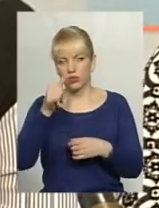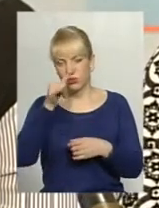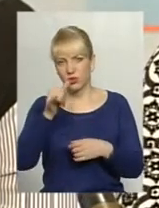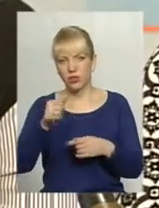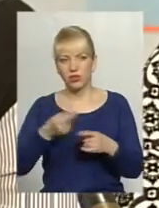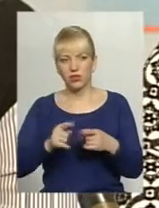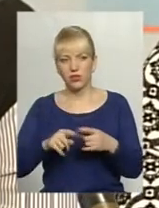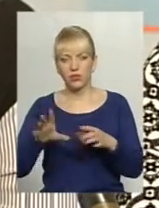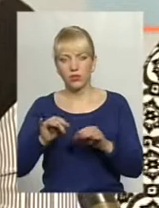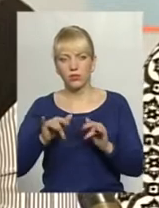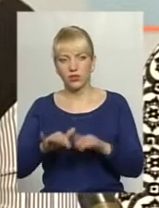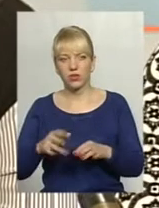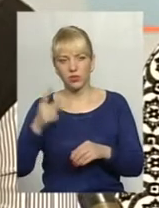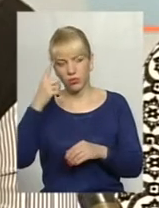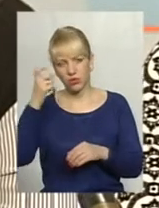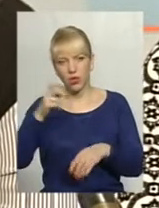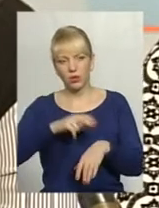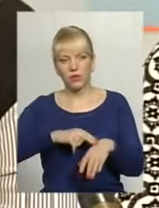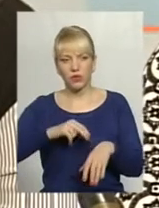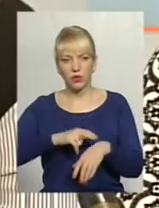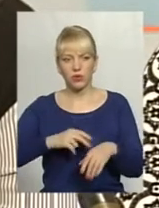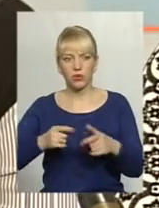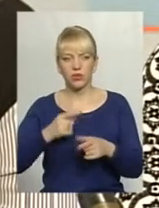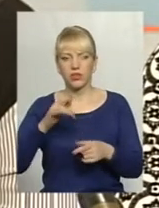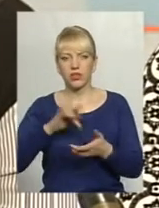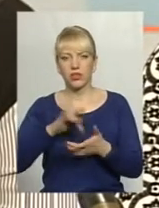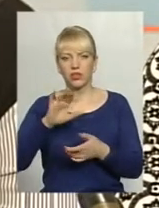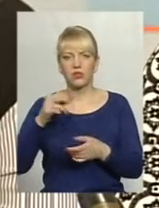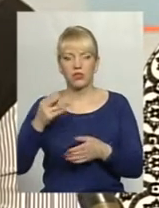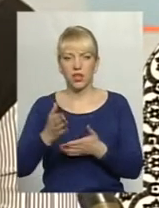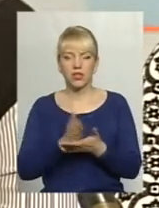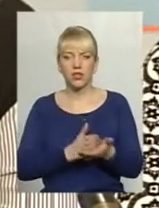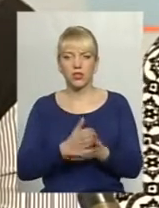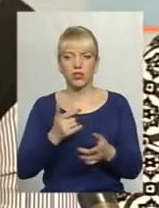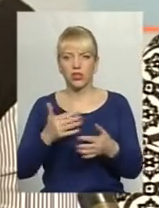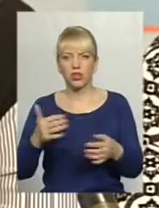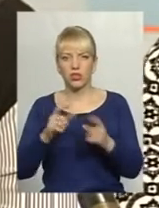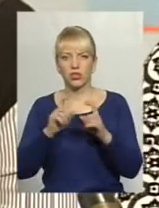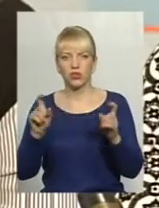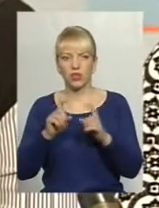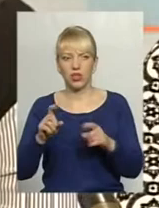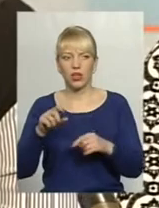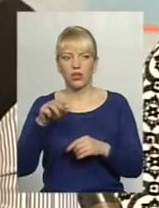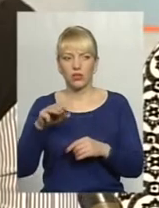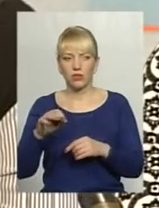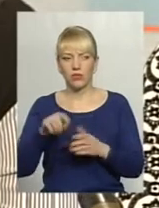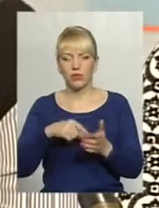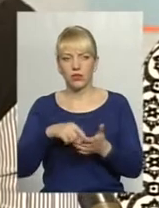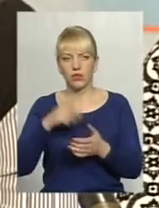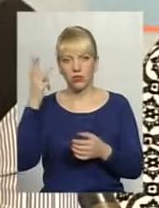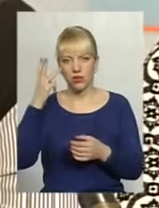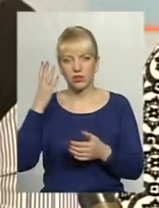всього процесу, повідомляти правоохоронні органи, центри соціальних служб, чи інші відповідні суб'єкти соціальної роботи, в місті